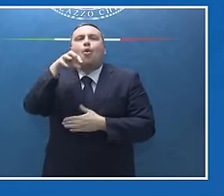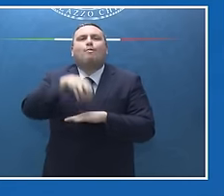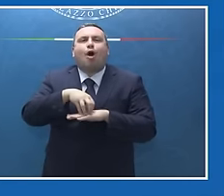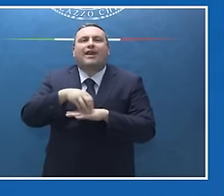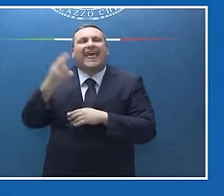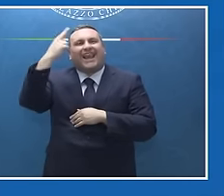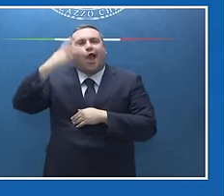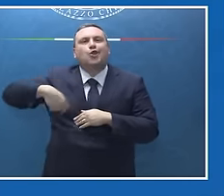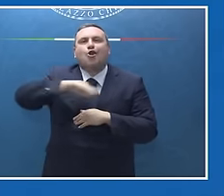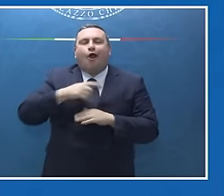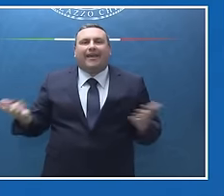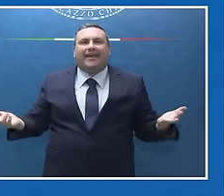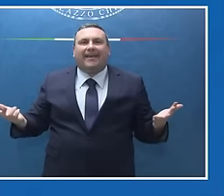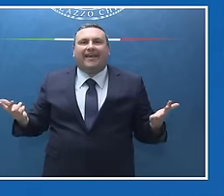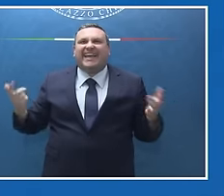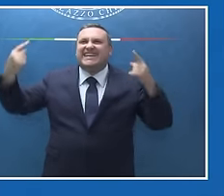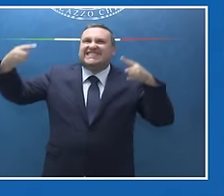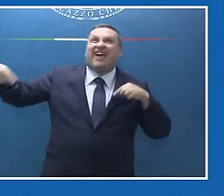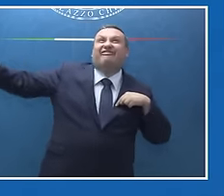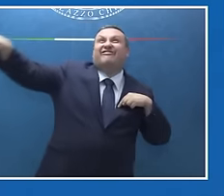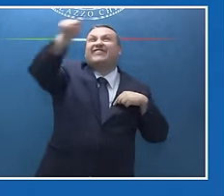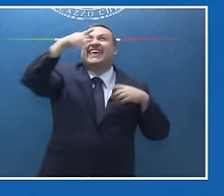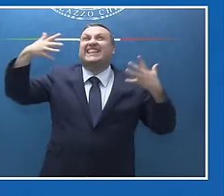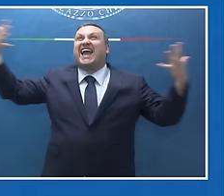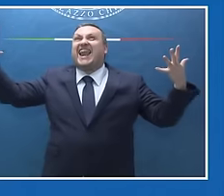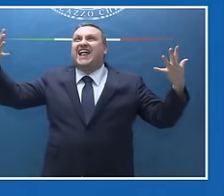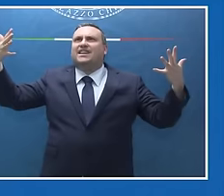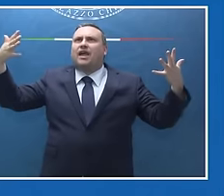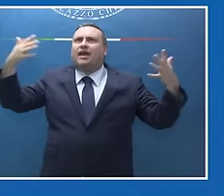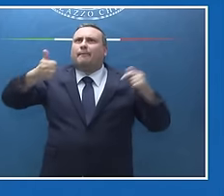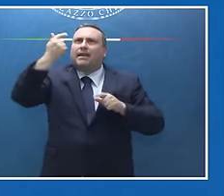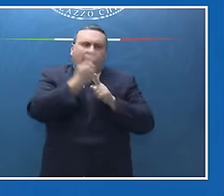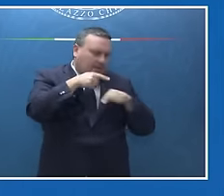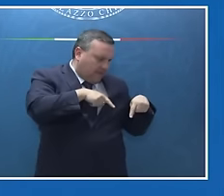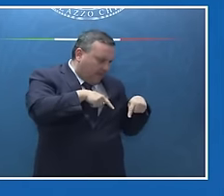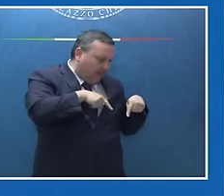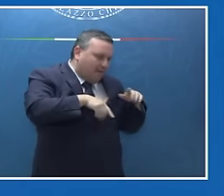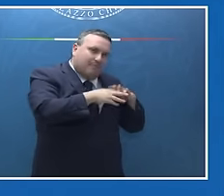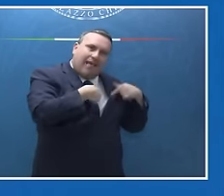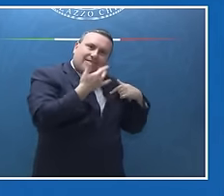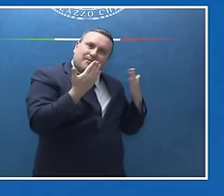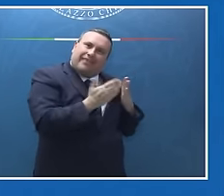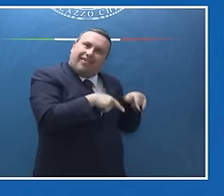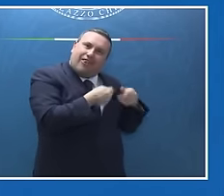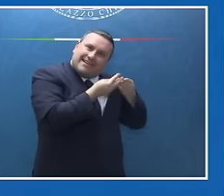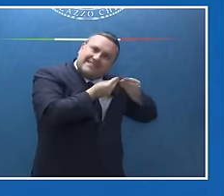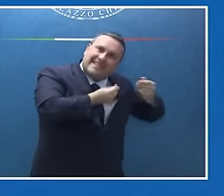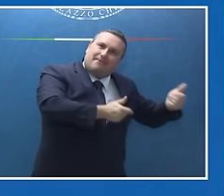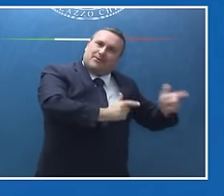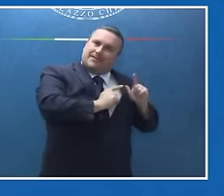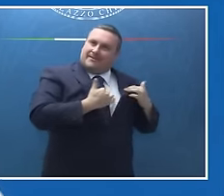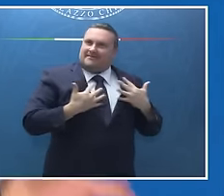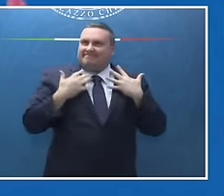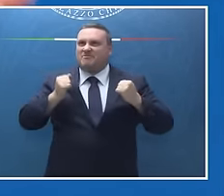che noi non siamo in grado di affrontare quelle sfide se non partiamo dalla nostra identità, perché l'identità che ci ha fatto, che ha fatto di noi la civiltà che siamo.